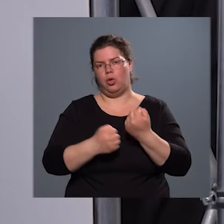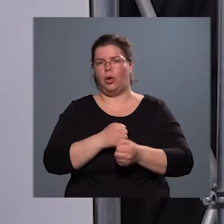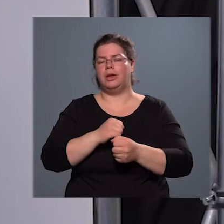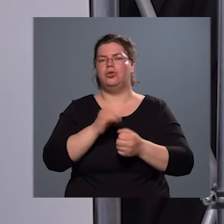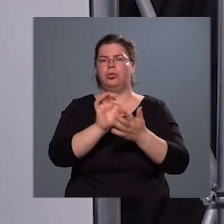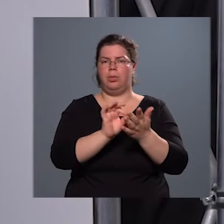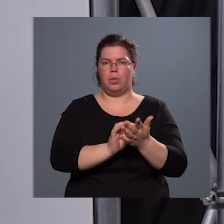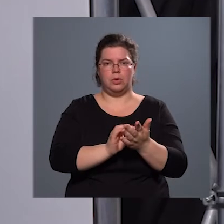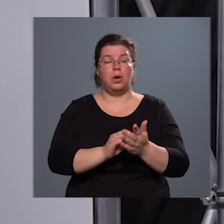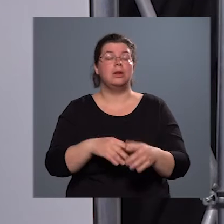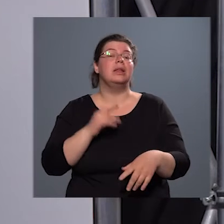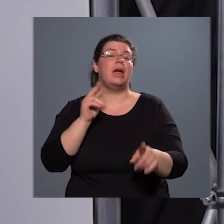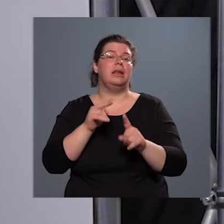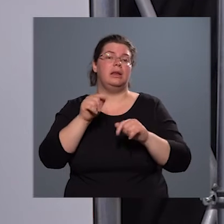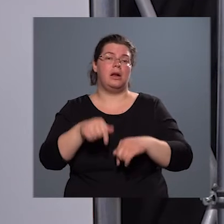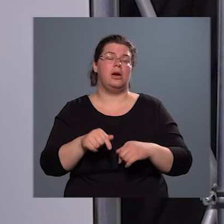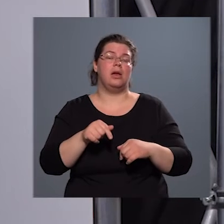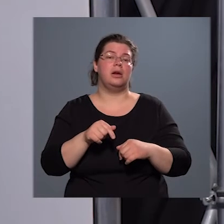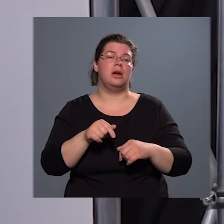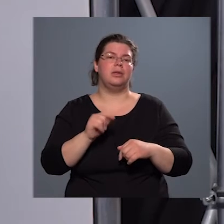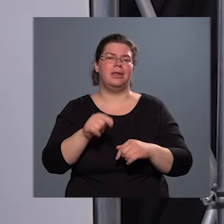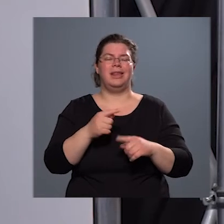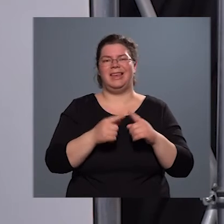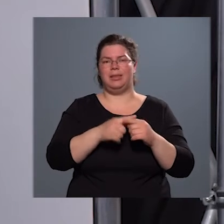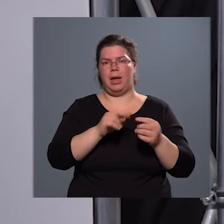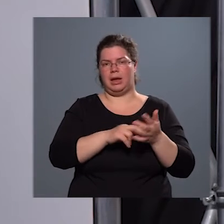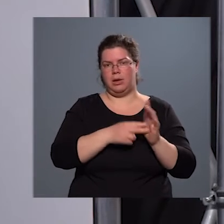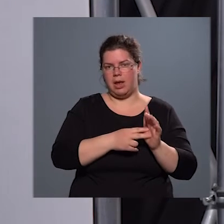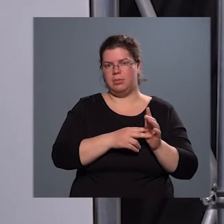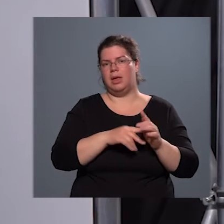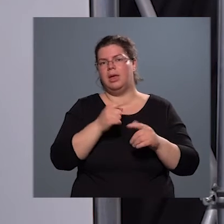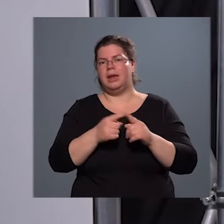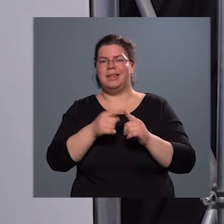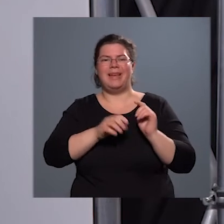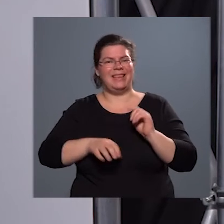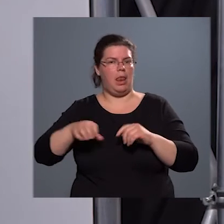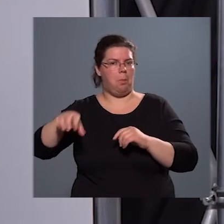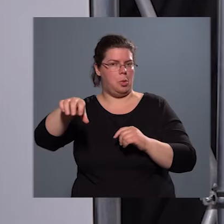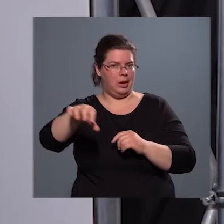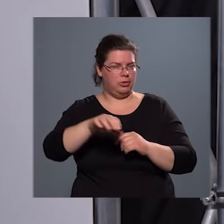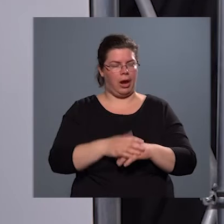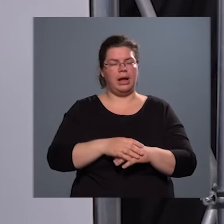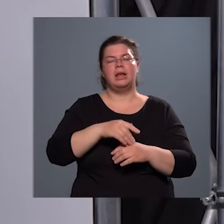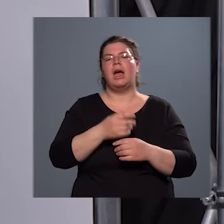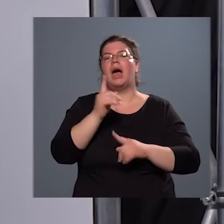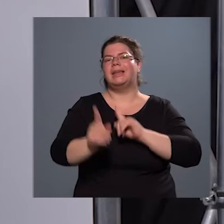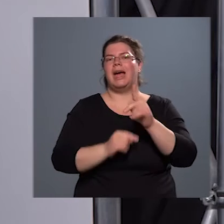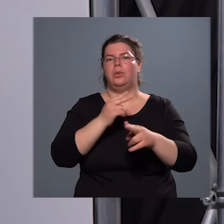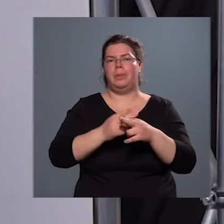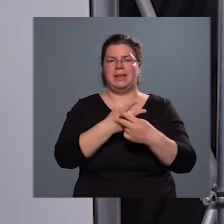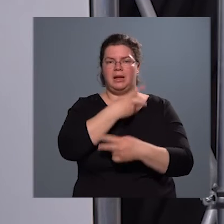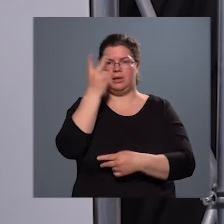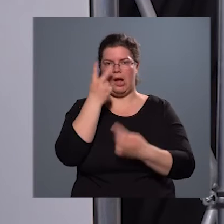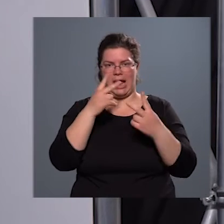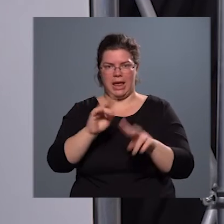Ugye tekintettel arra, hogy ezekben a részben kerületekben, részben településeken a járóbeteg szakellátás